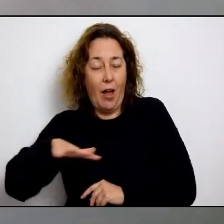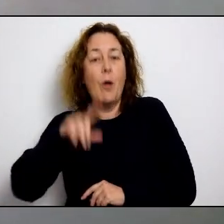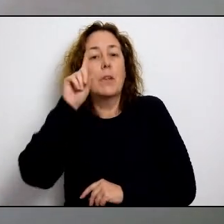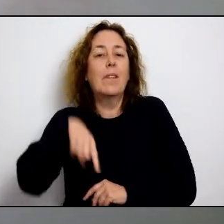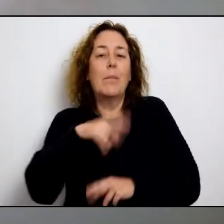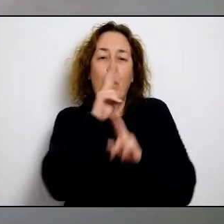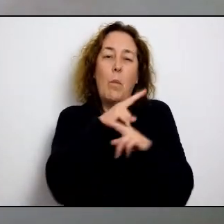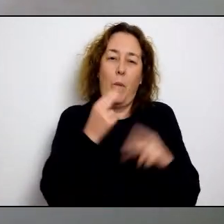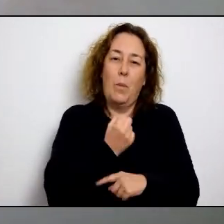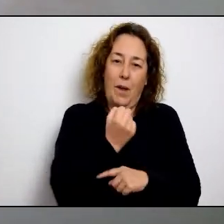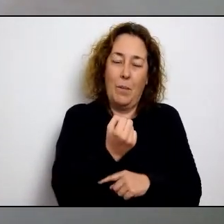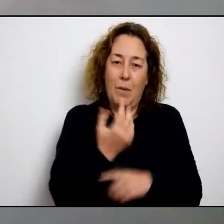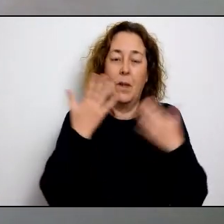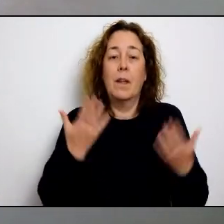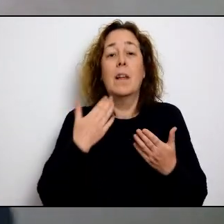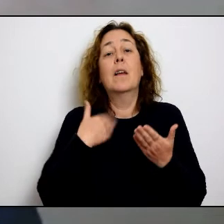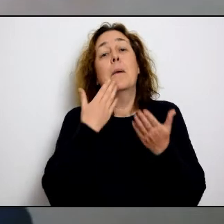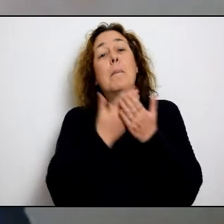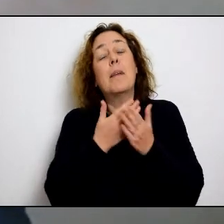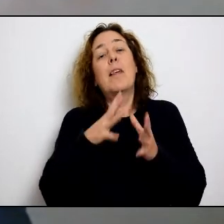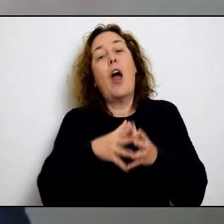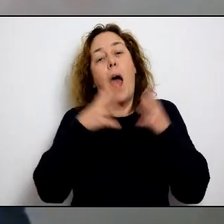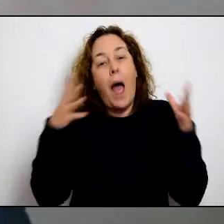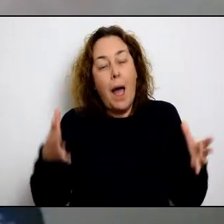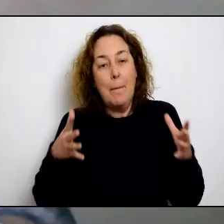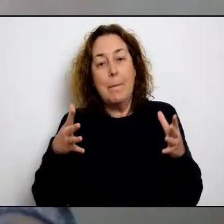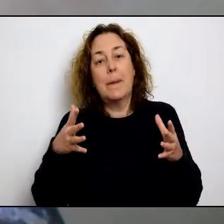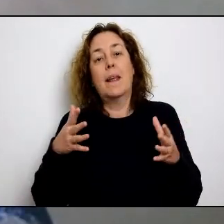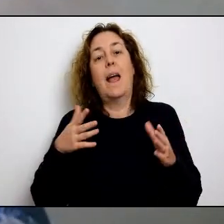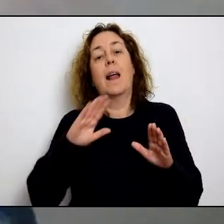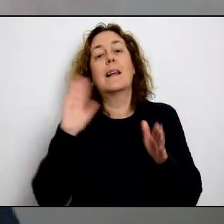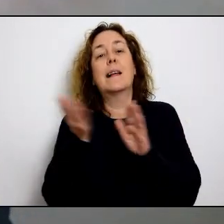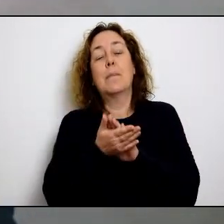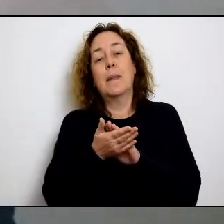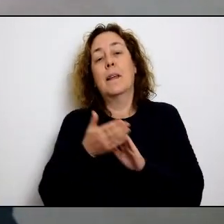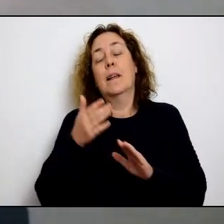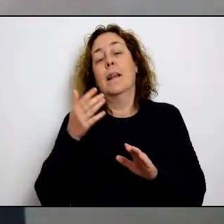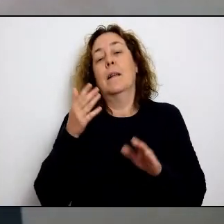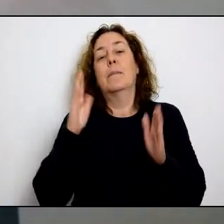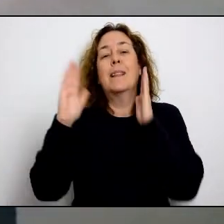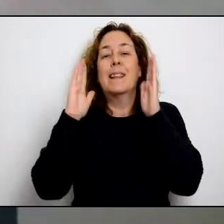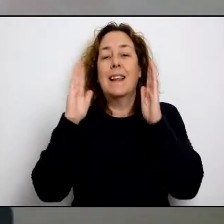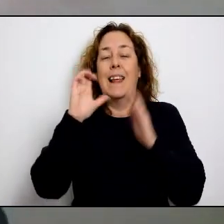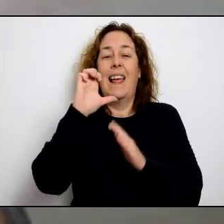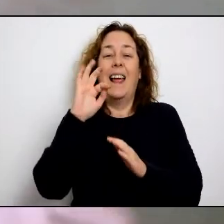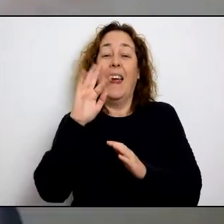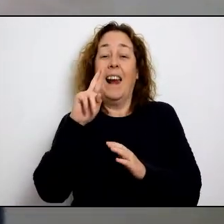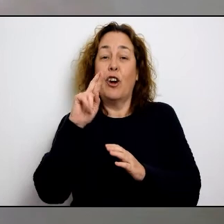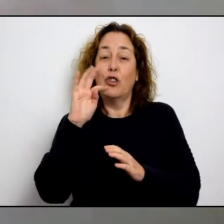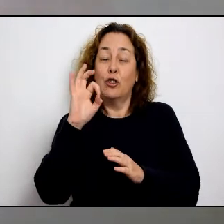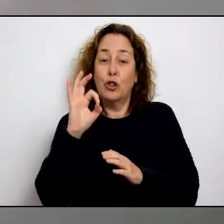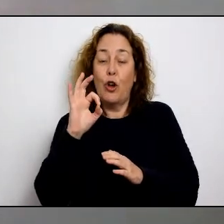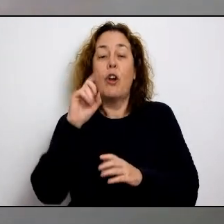derivada que s'havia de respondre des de l'ú privat però sobretot també des de l'ú públic. I per tant demanaven que es pogués